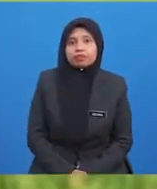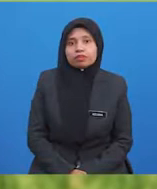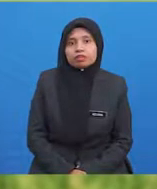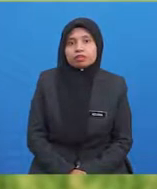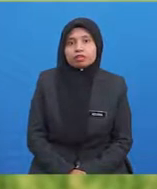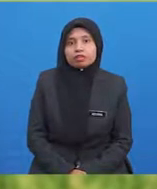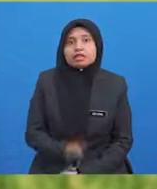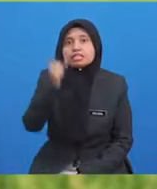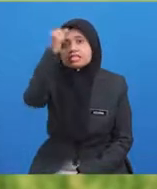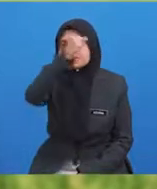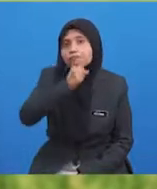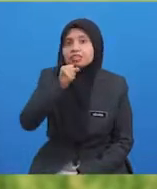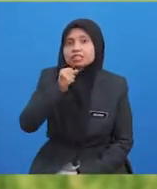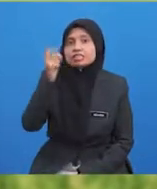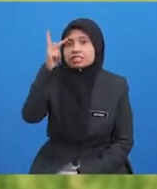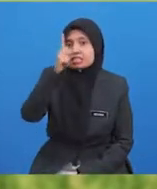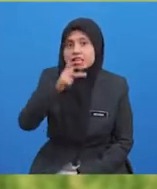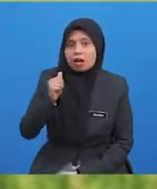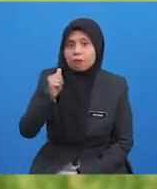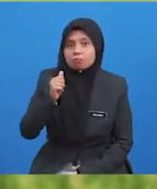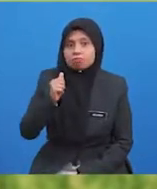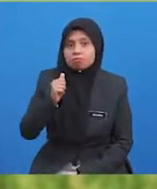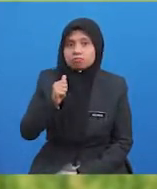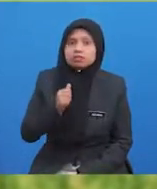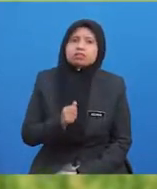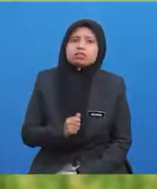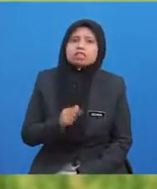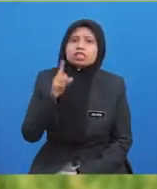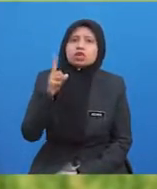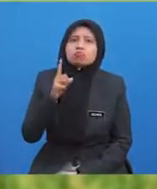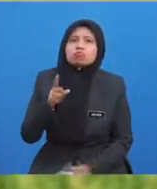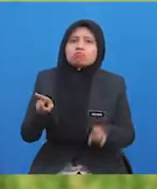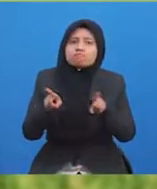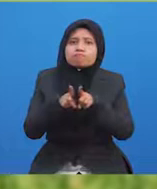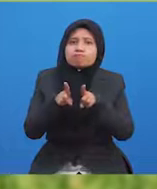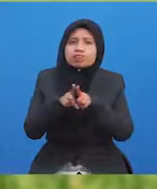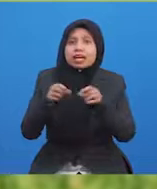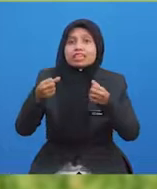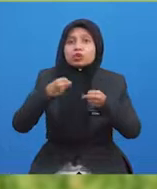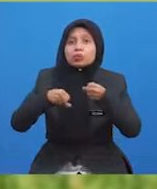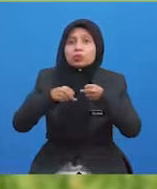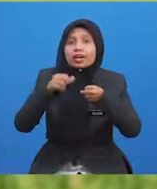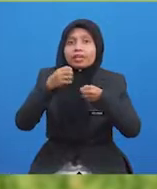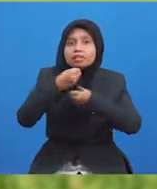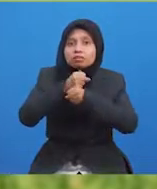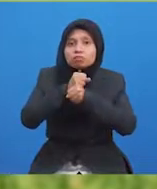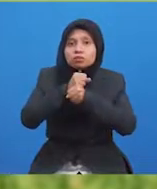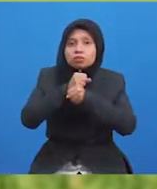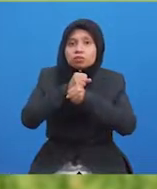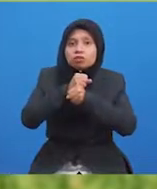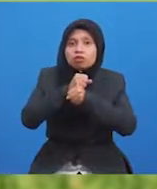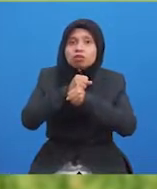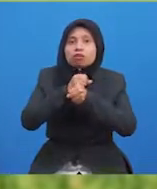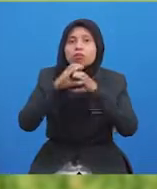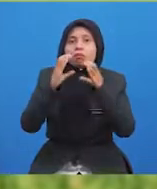Sifat dan sikap agresif memang sinonim dengan sukan. Terutamanya sukan yang terbentuk kontak